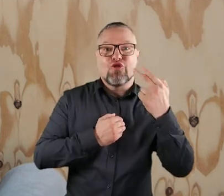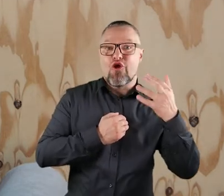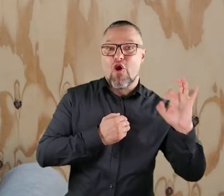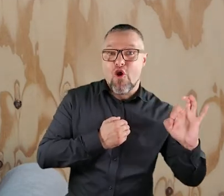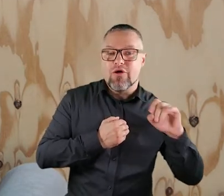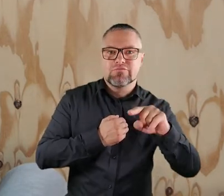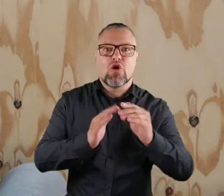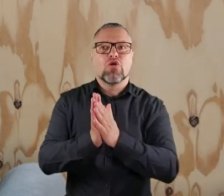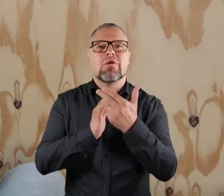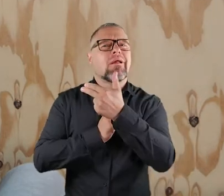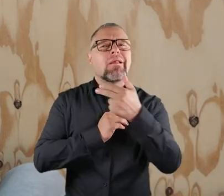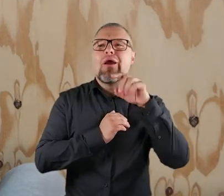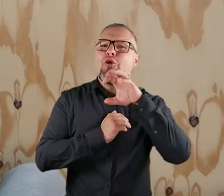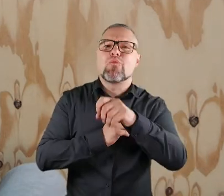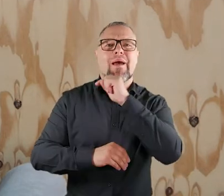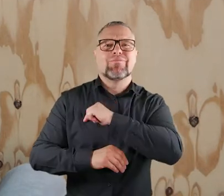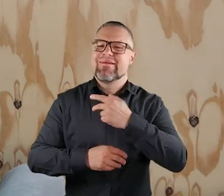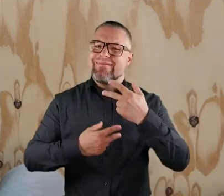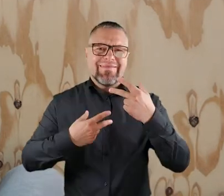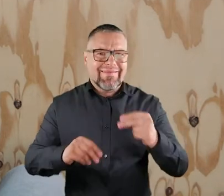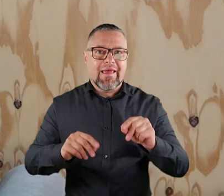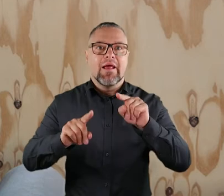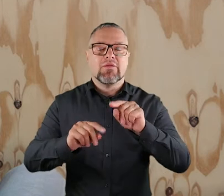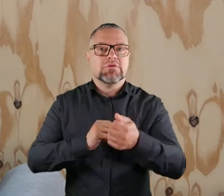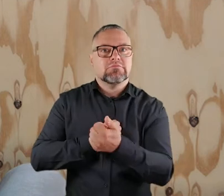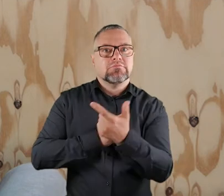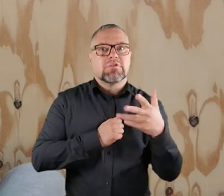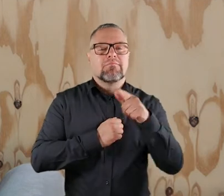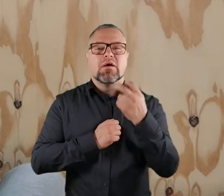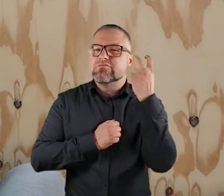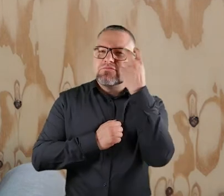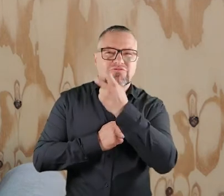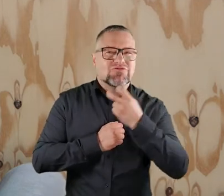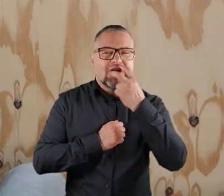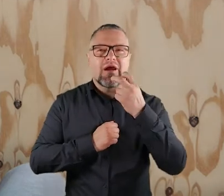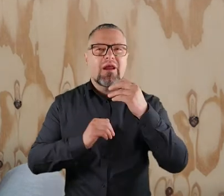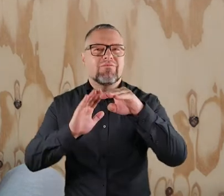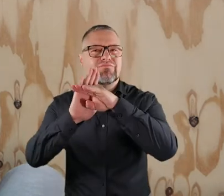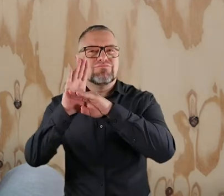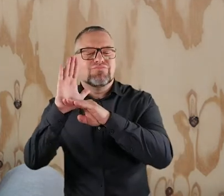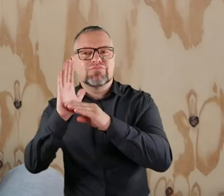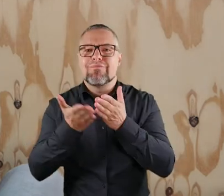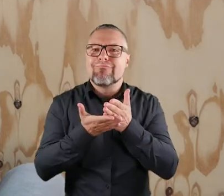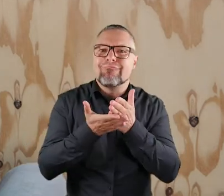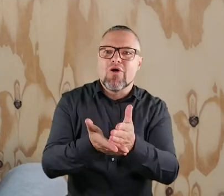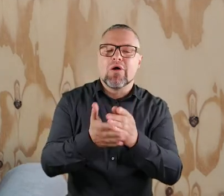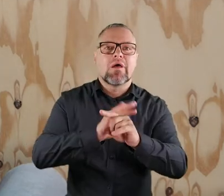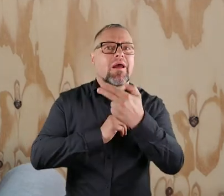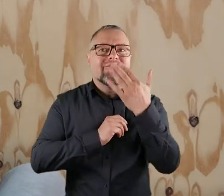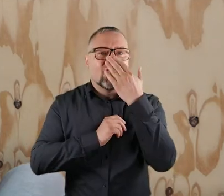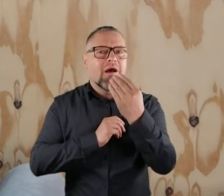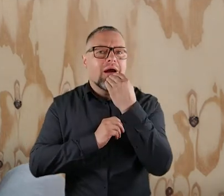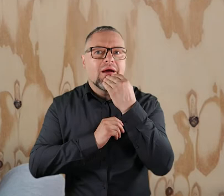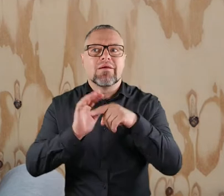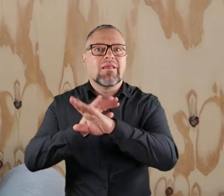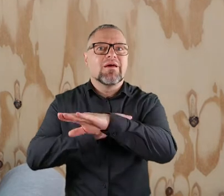stricte książka z obszarów wsparcia psychologicznego, natomiast jest to seria, która zawiera różne ciekawe przepisy i porady w zakresie